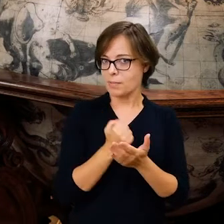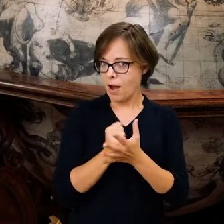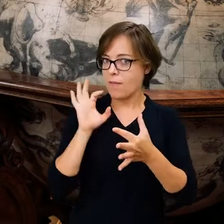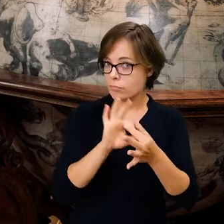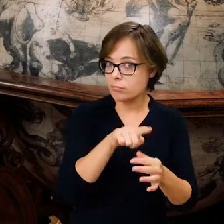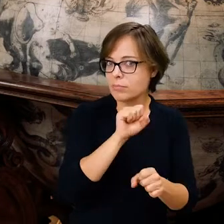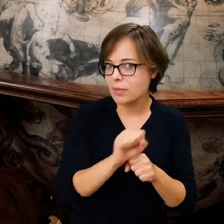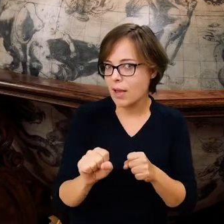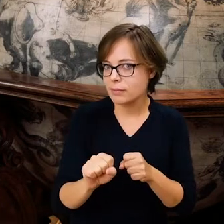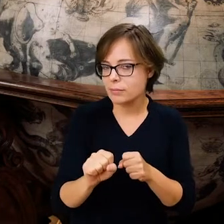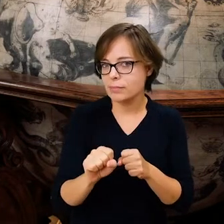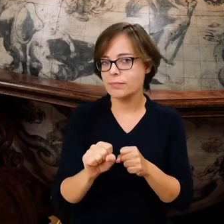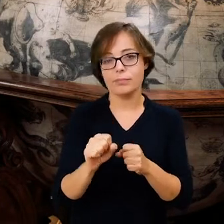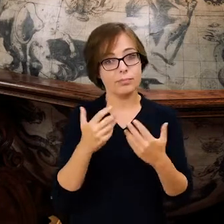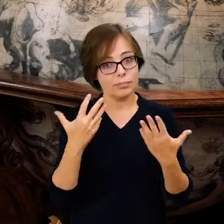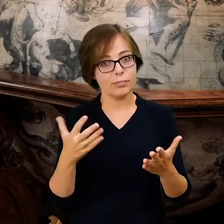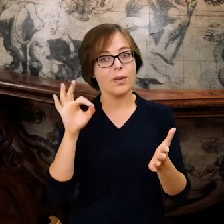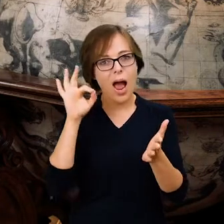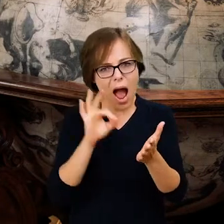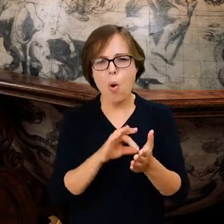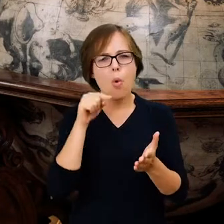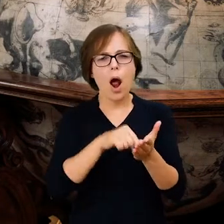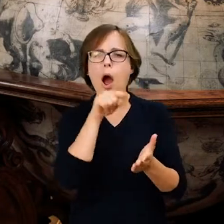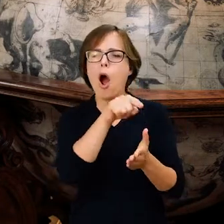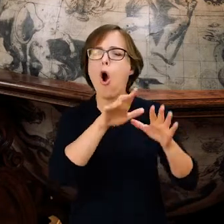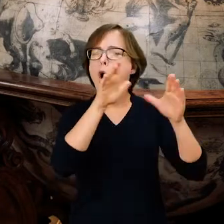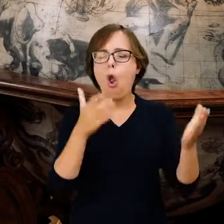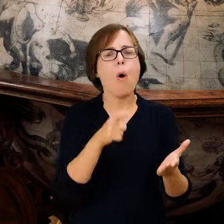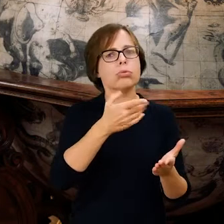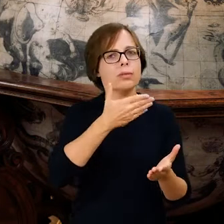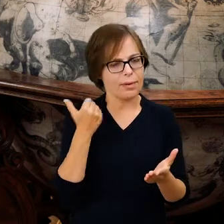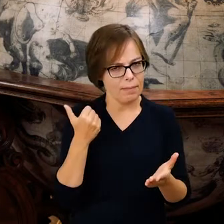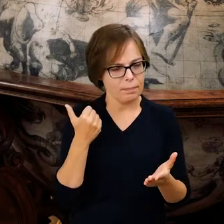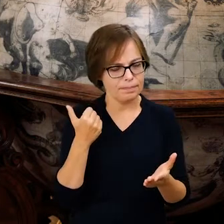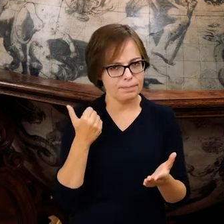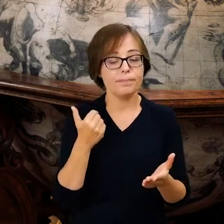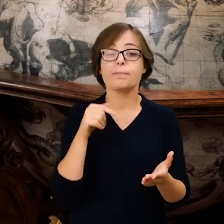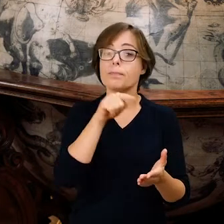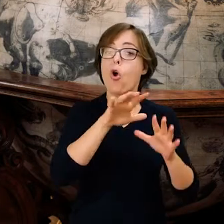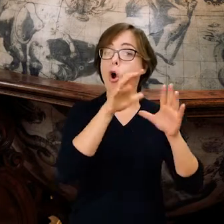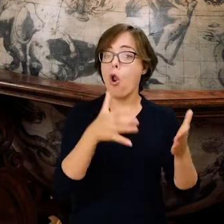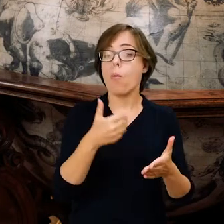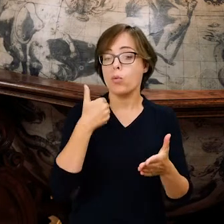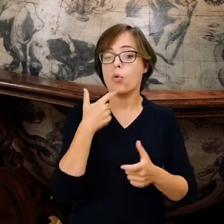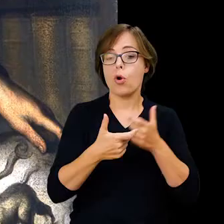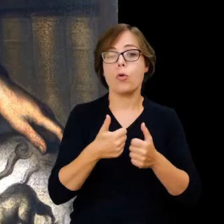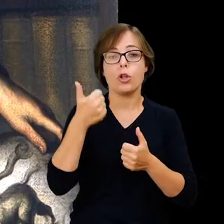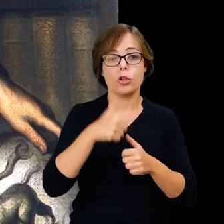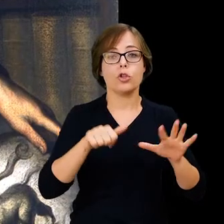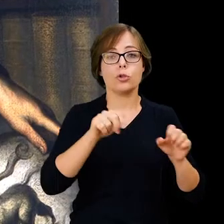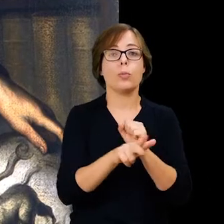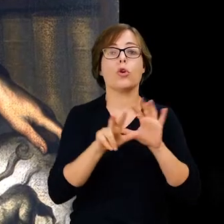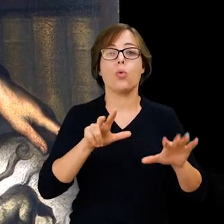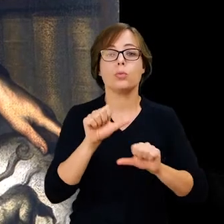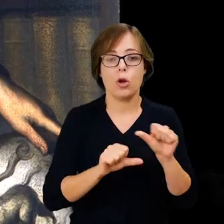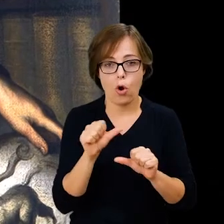odbiła się akurat nie na tym globusie. Globus powstał w 1688 roku. Był to